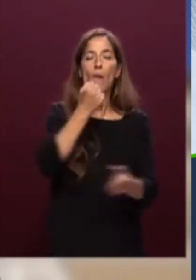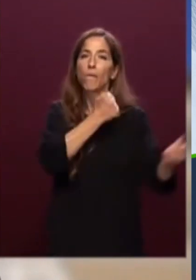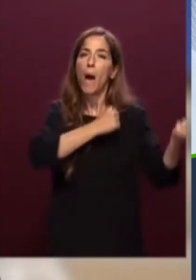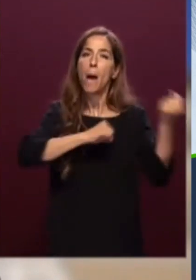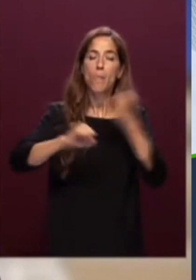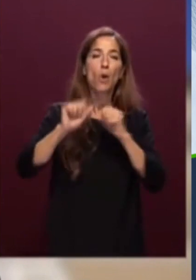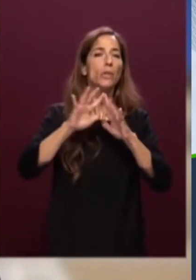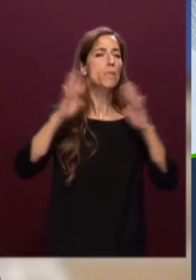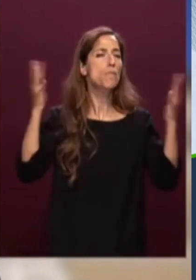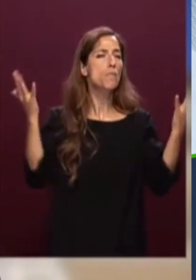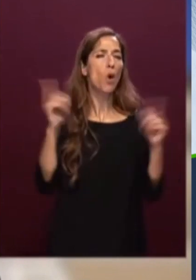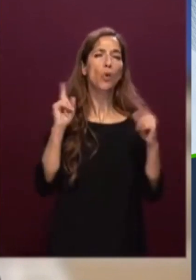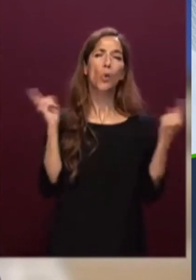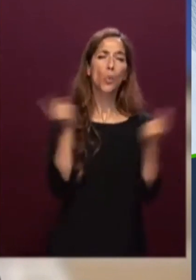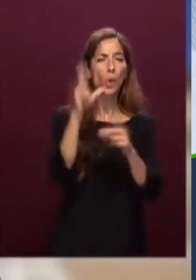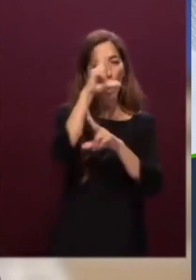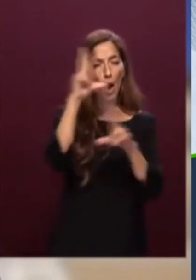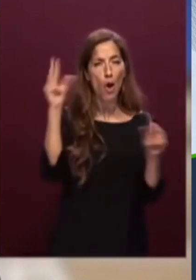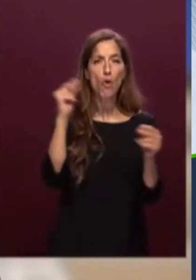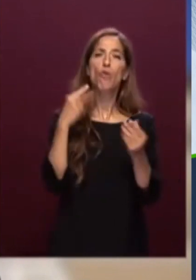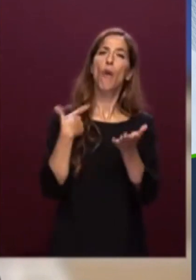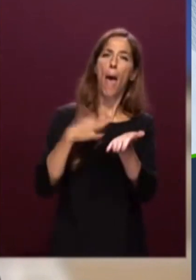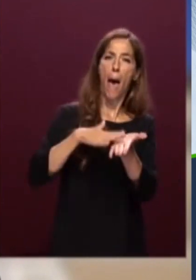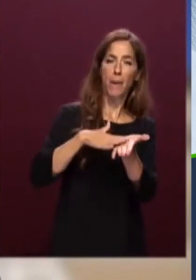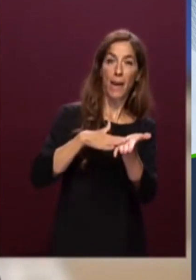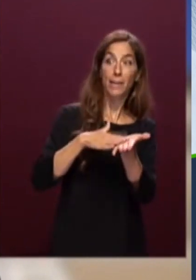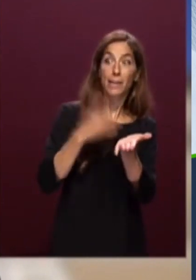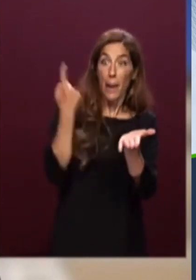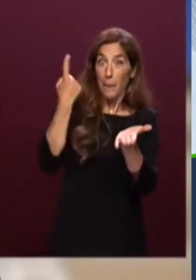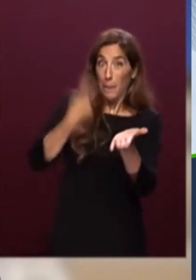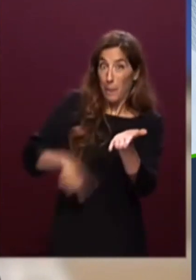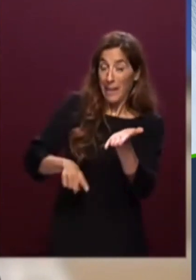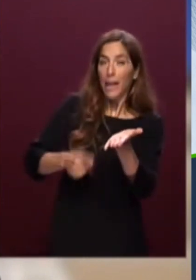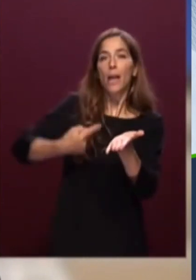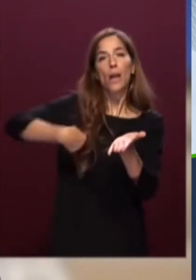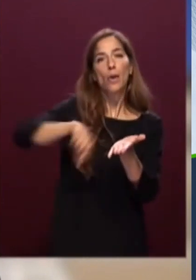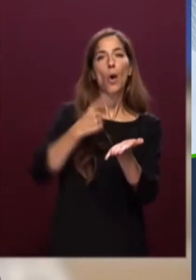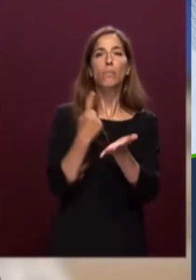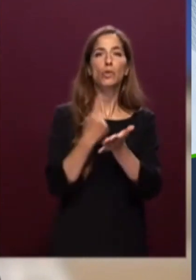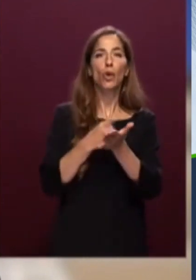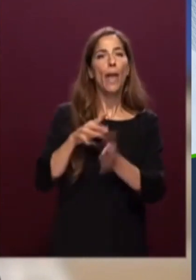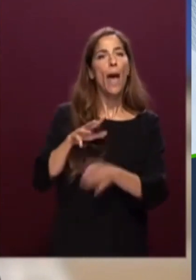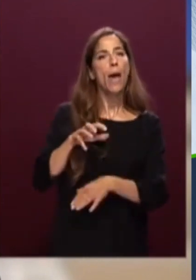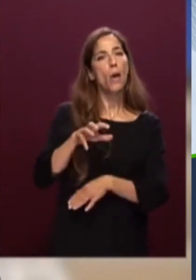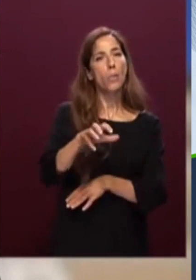recuperare un po' di orgoglio di quello che siamo l